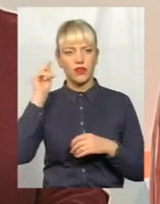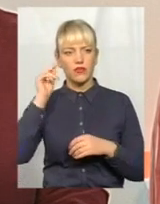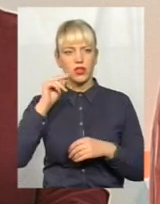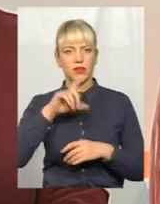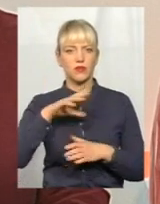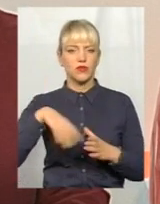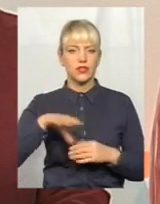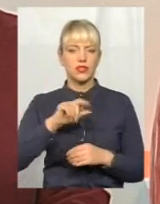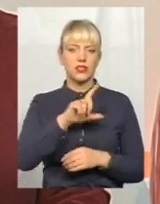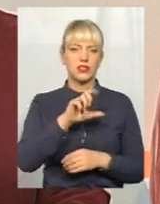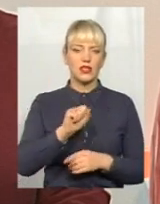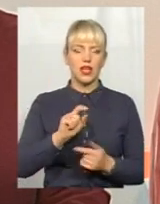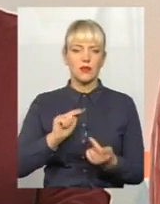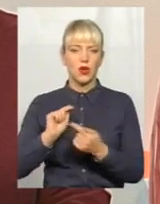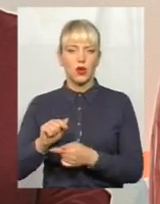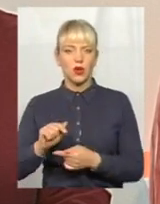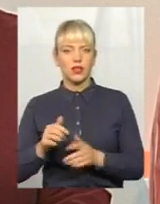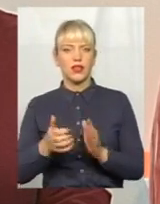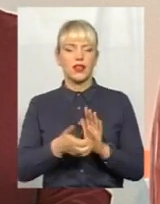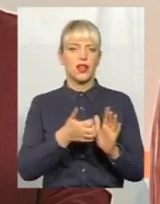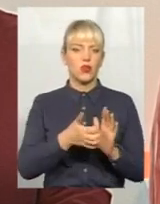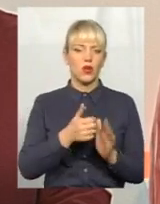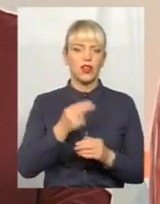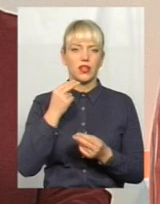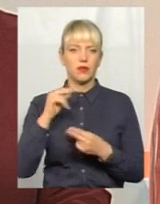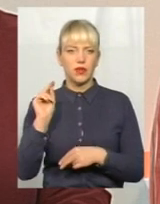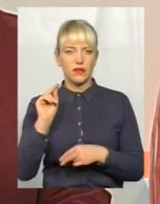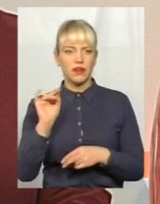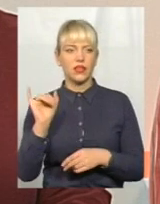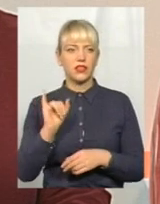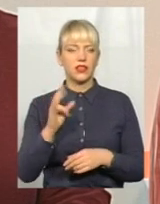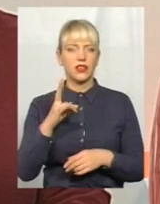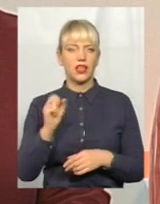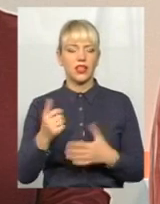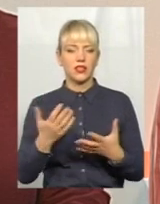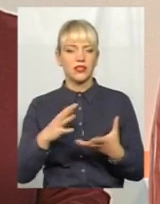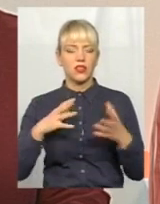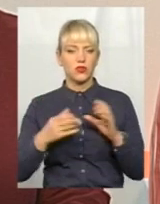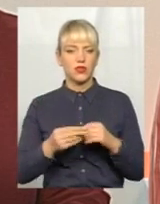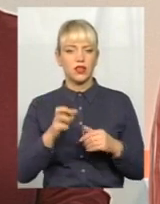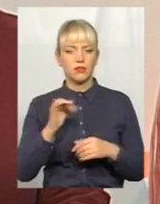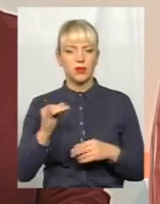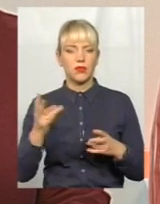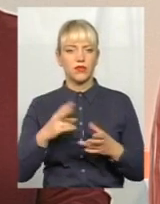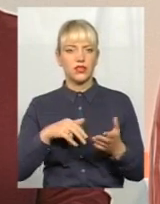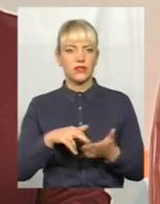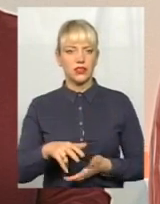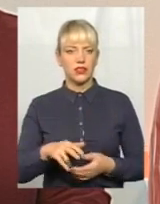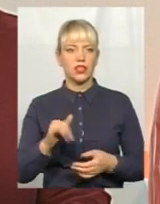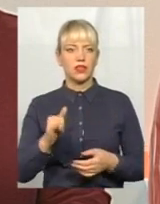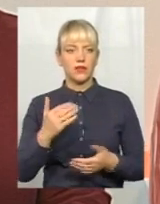проти, переваги, недоліки. І на якийсь результат ми мали би вийти. Є,